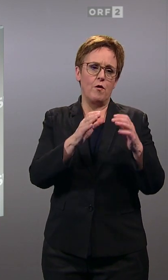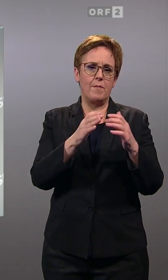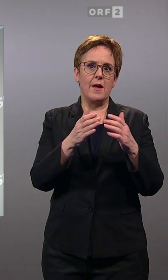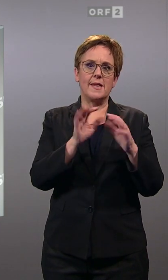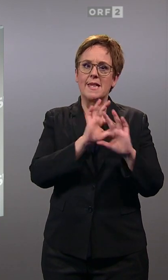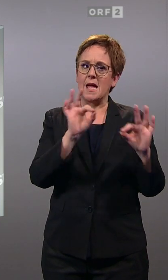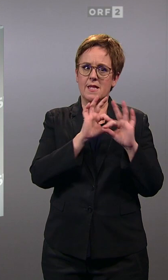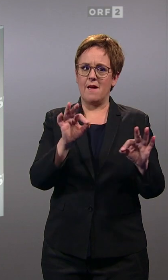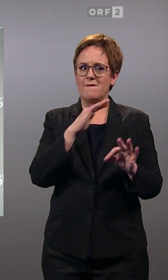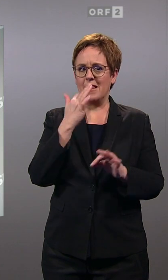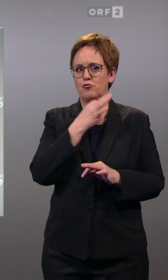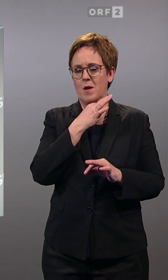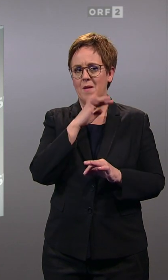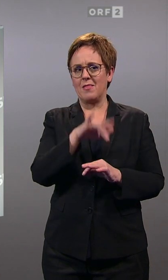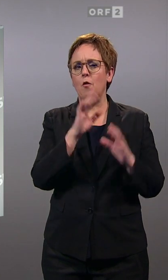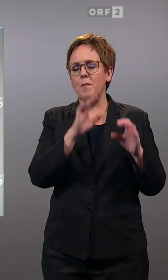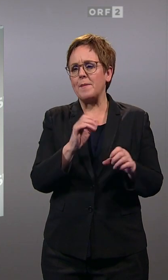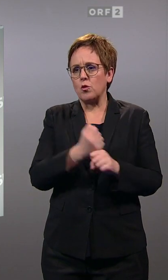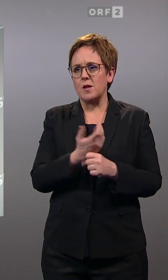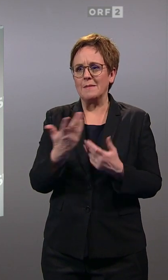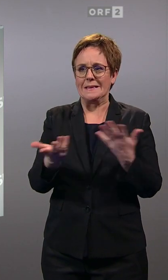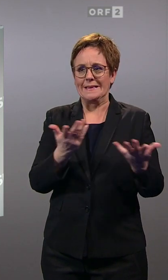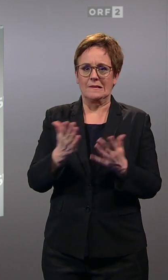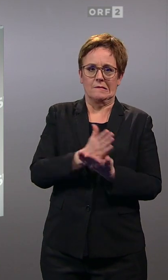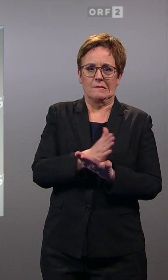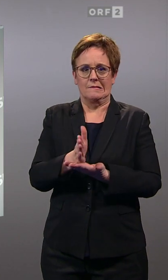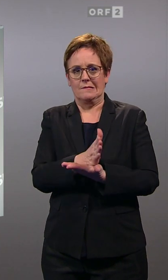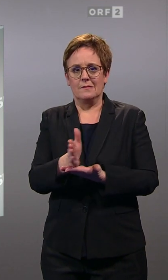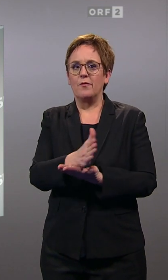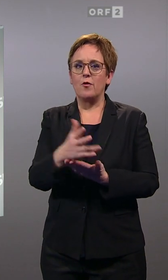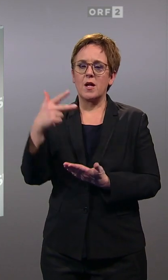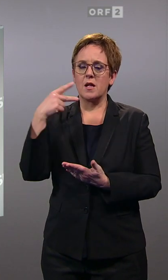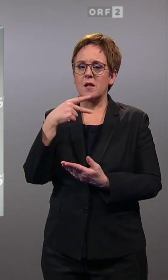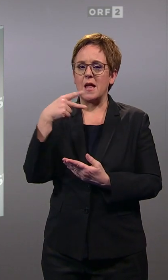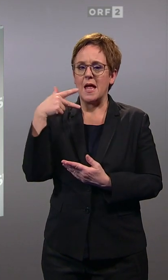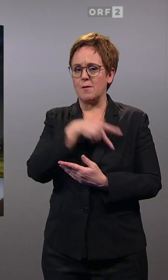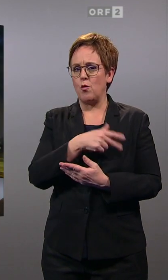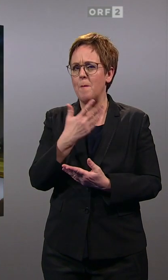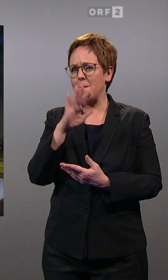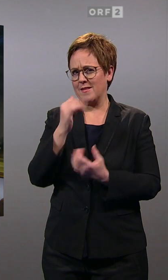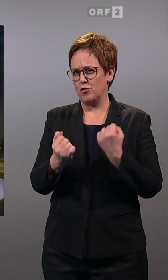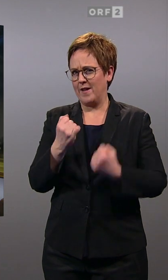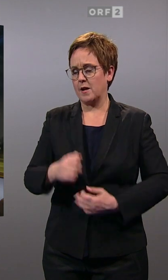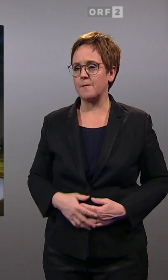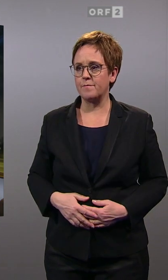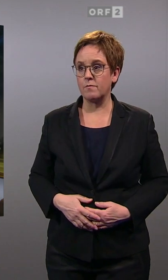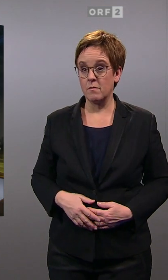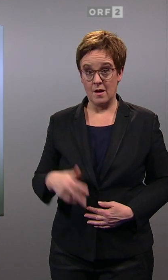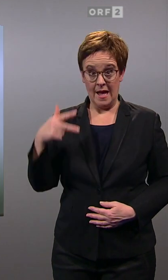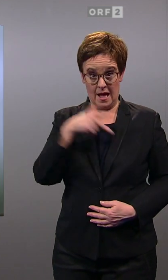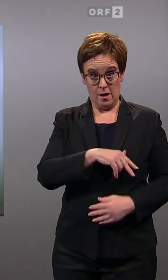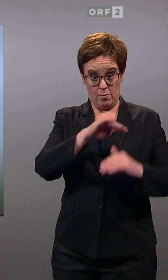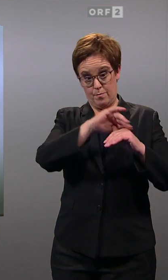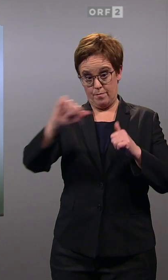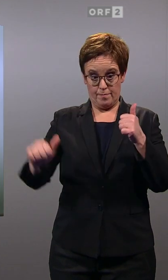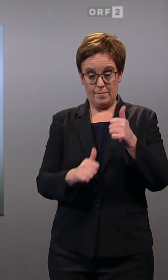sehr, sehr starken ÖVP an der Seite. Aber ich glaube, diese Positionierung im Wahlkampf, die war für die Sozialdemokraten am schwierigsten. Und sollte die SPÖ tatsächlich auf Platz drei